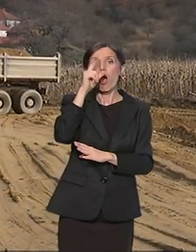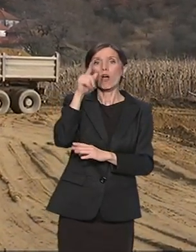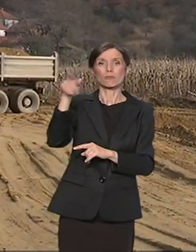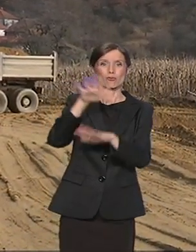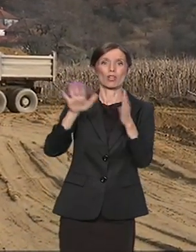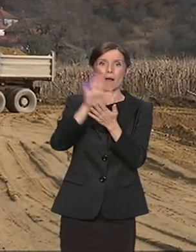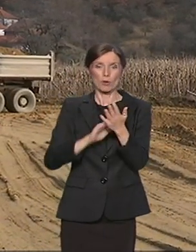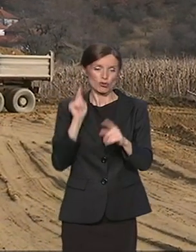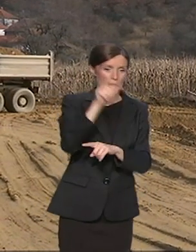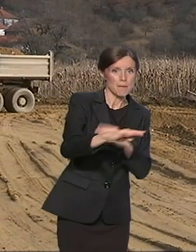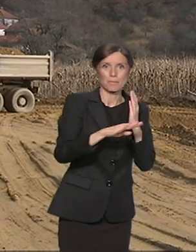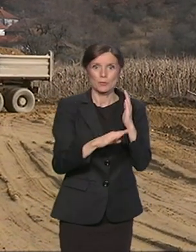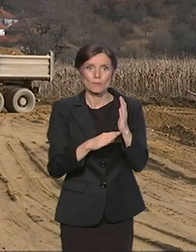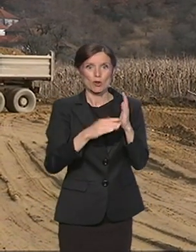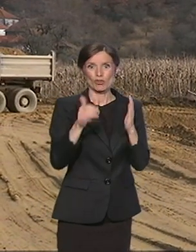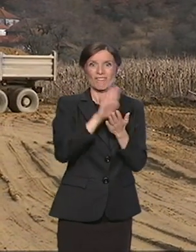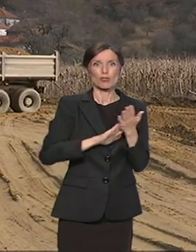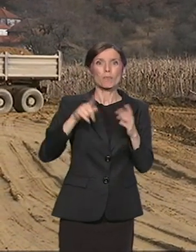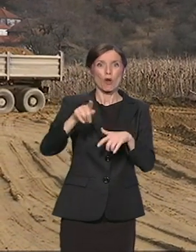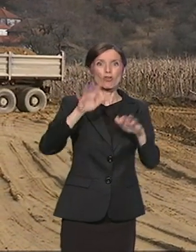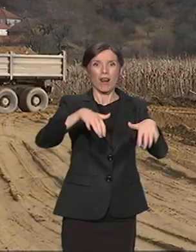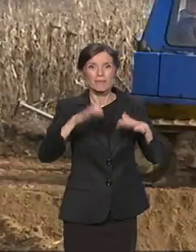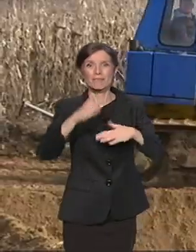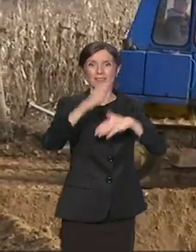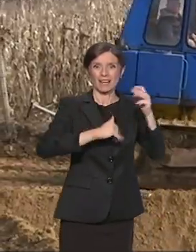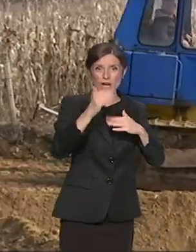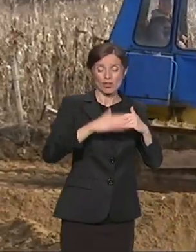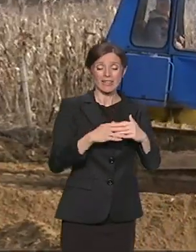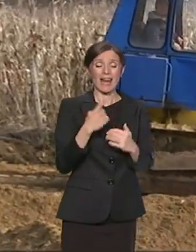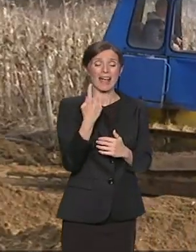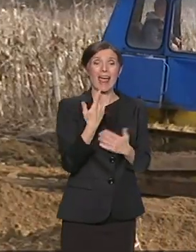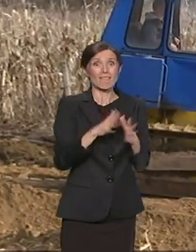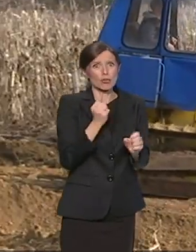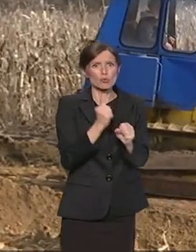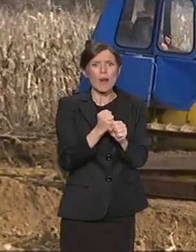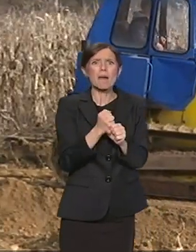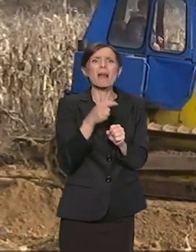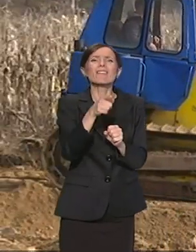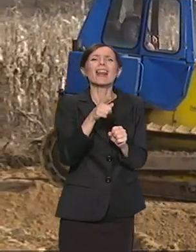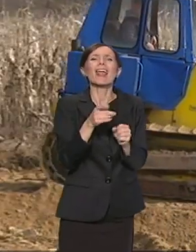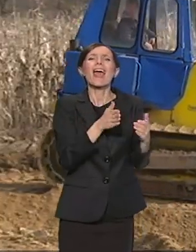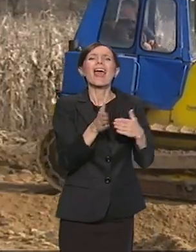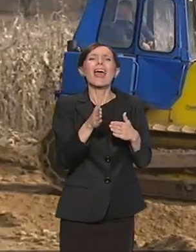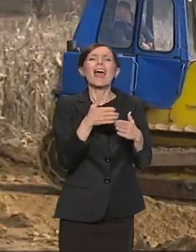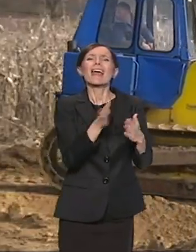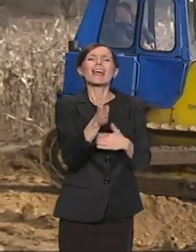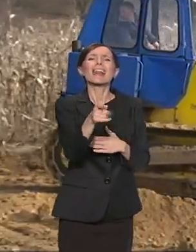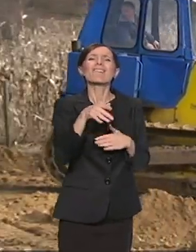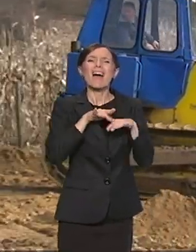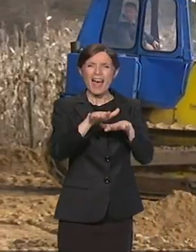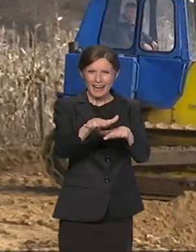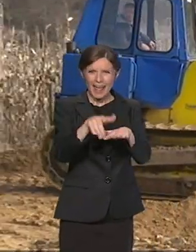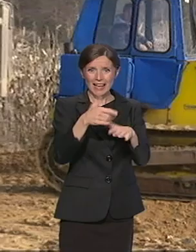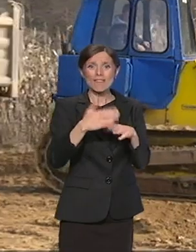građavinska operativa već je bila na terenu, uređen je jedan privremeni prelaz preko kriva reke, a u neposrednoj blizini